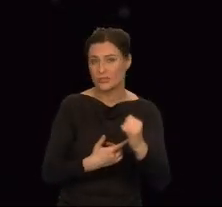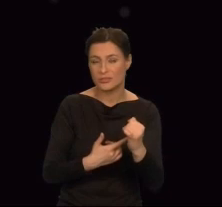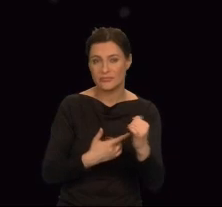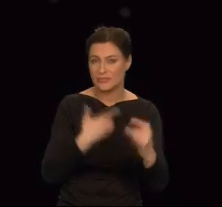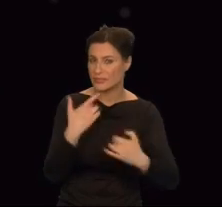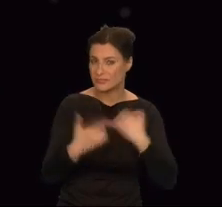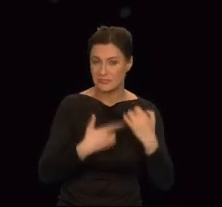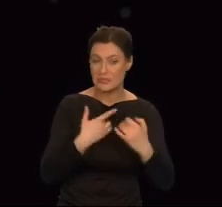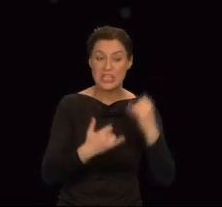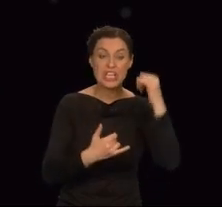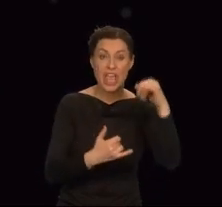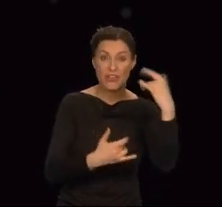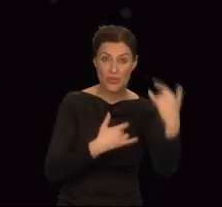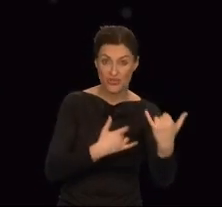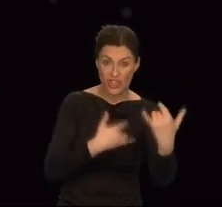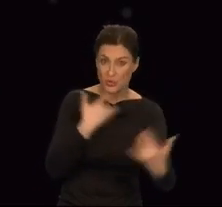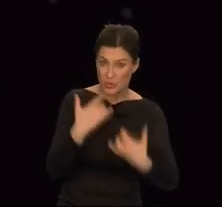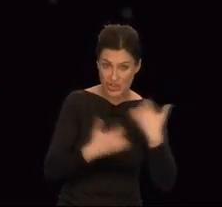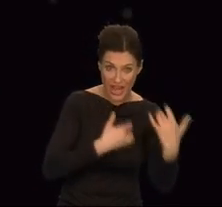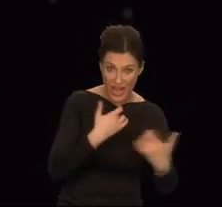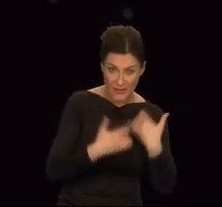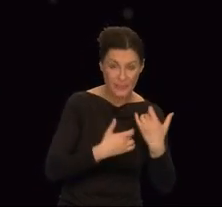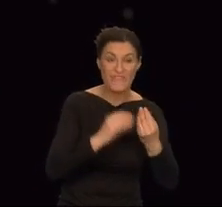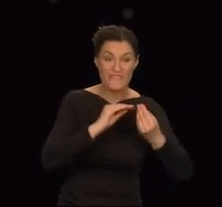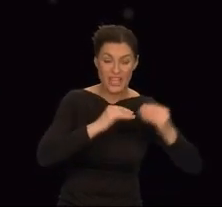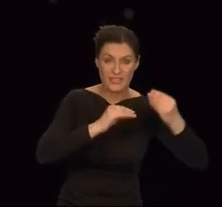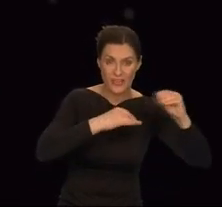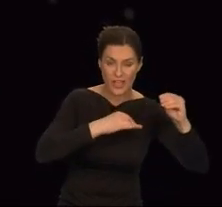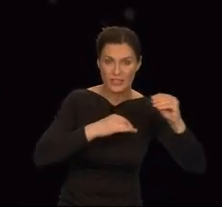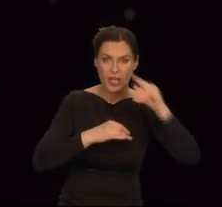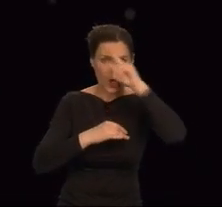Od tego jednego dziecka zależy radość wszystkich ludzi.